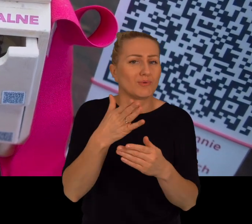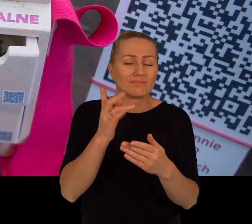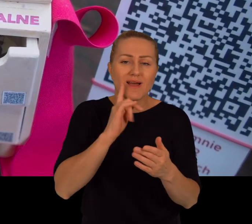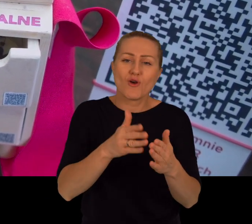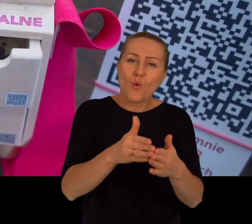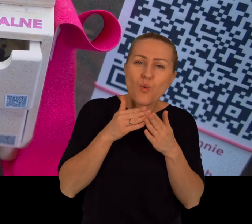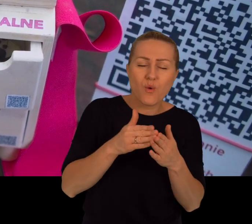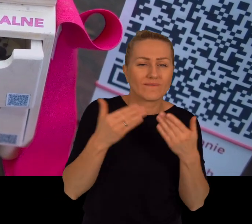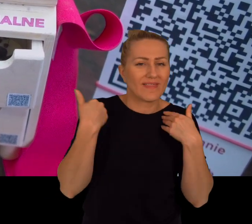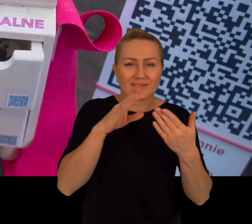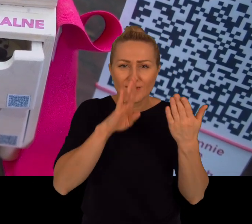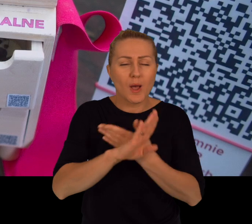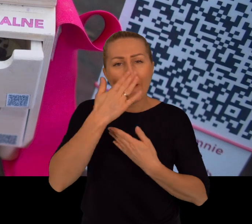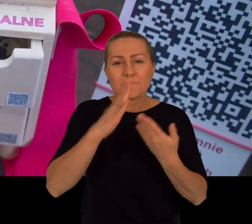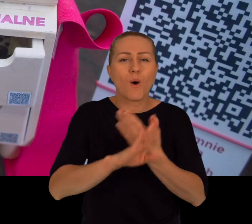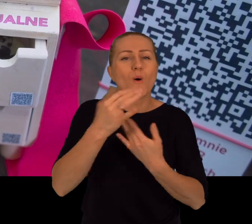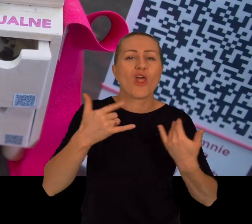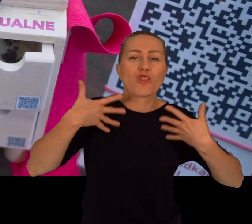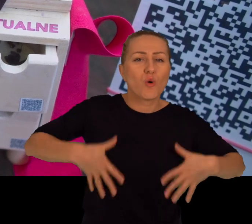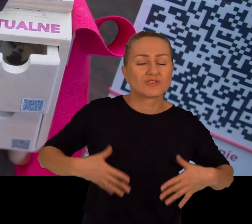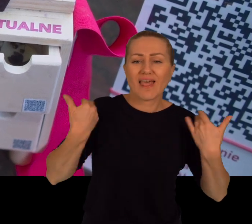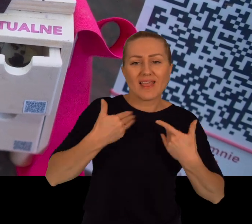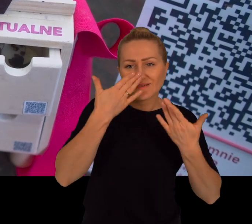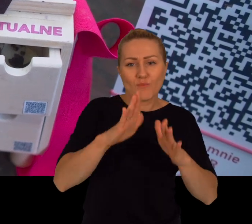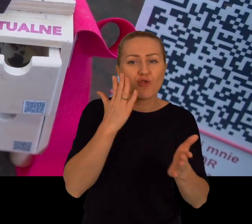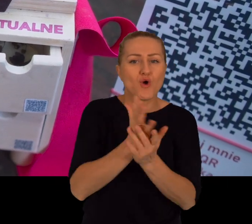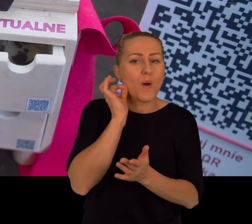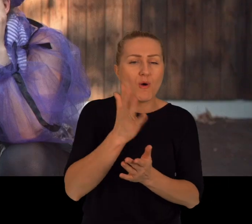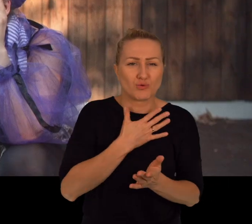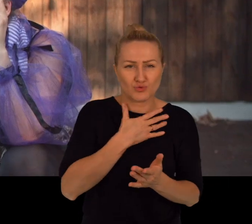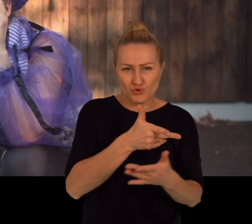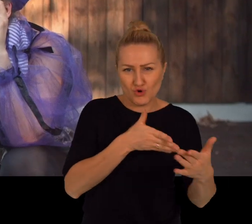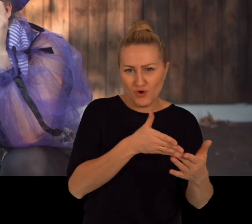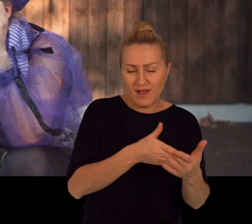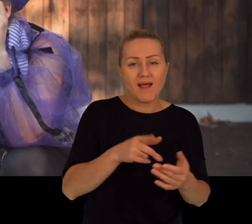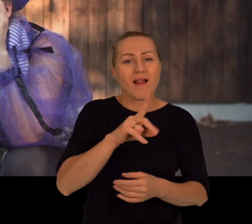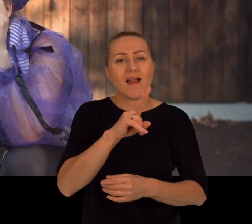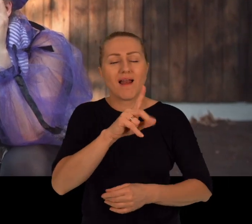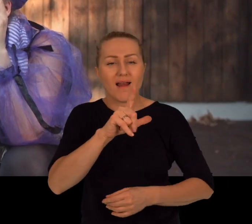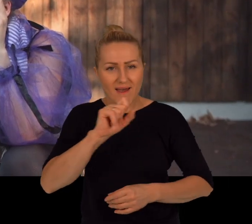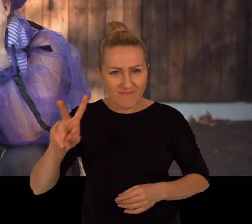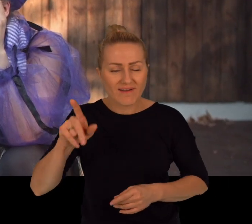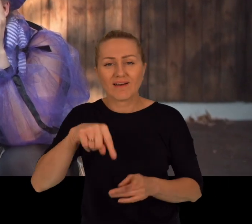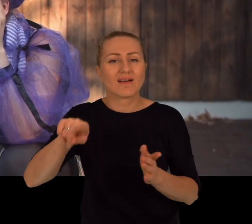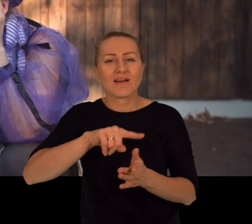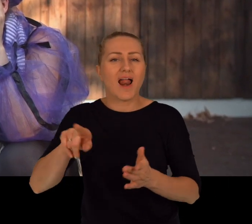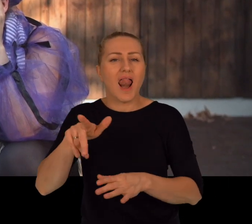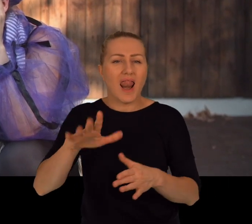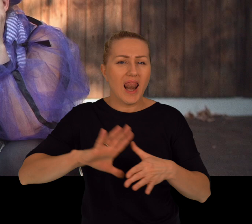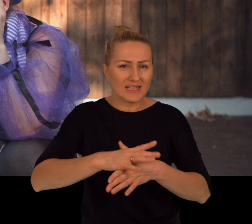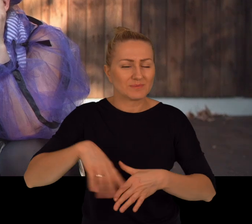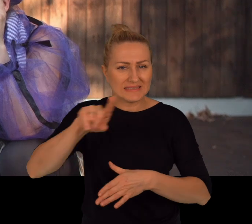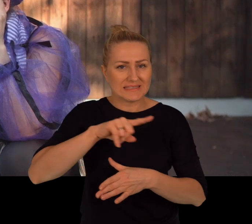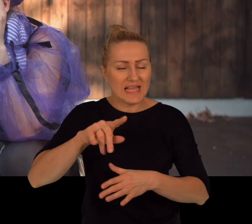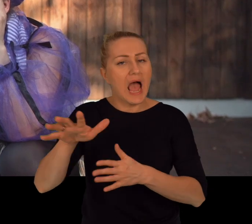ukrywały się. Wykały innej tożsamości niż kobieca, która była bardzo ograniczająca. Love, czyli lesbijskie archiwum